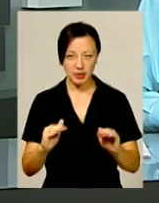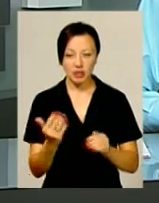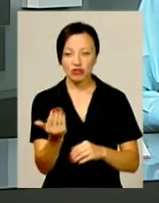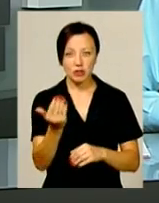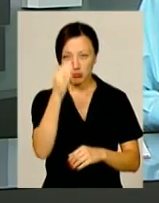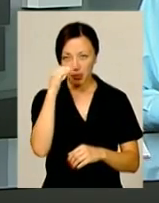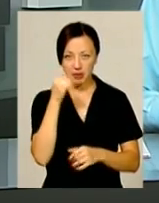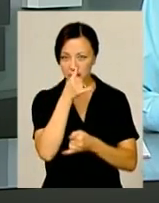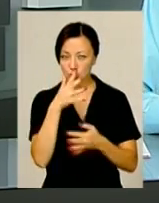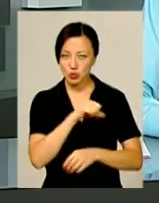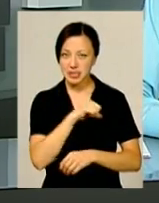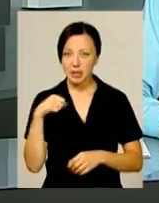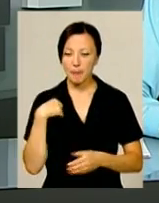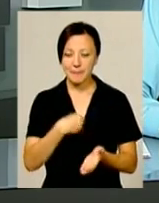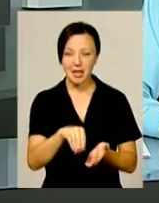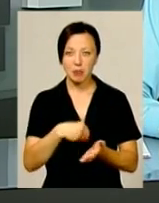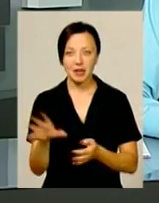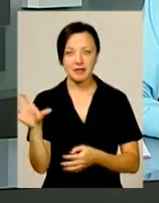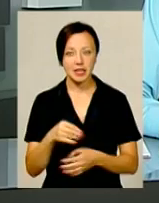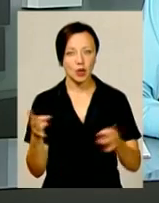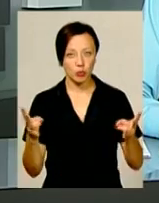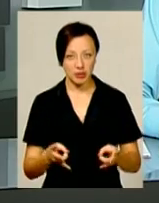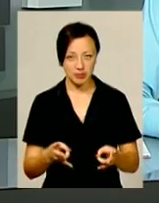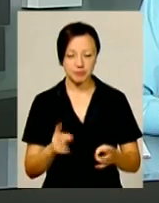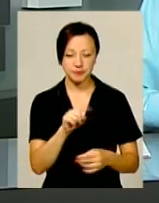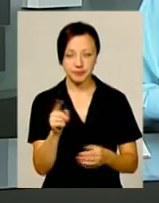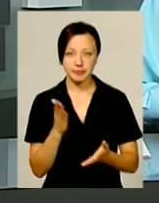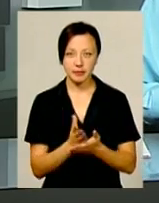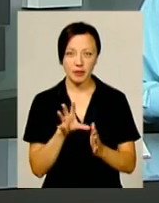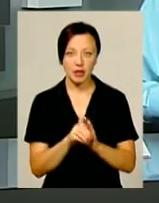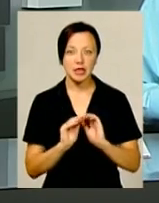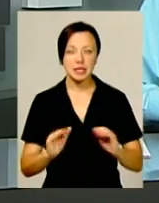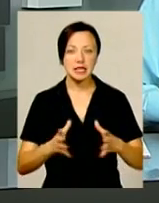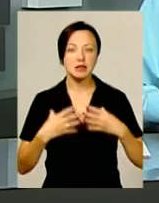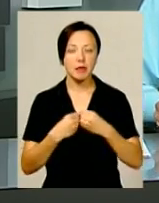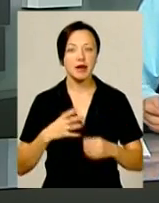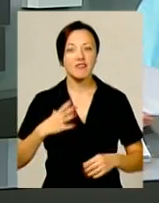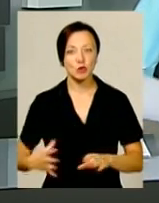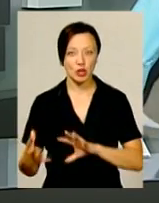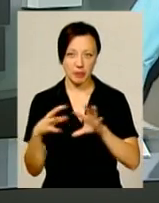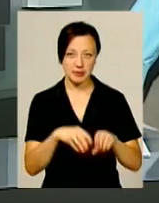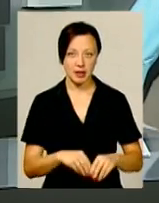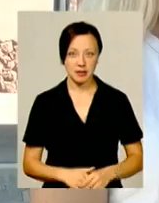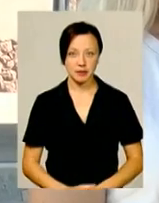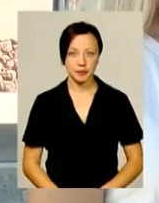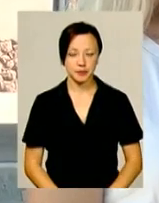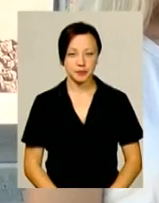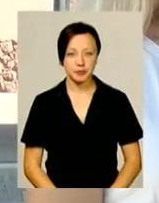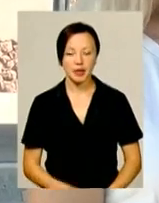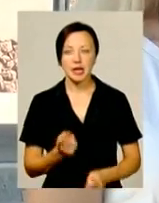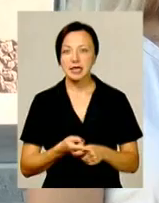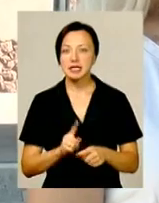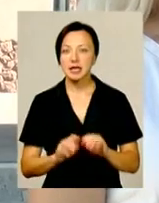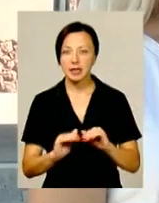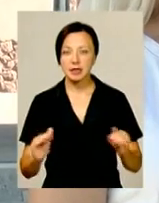не мають змоги самотужки придбати все необхідне. Серед них і дітки із сімей вимушених переселенців. Це діти,